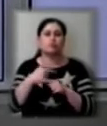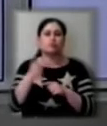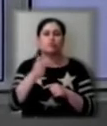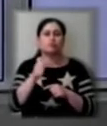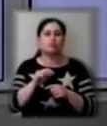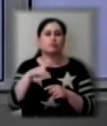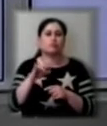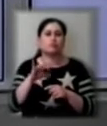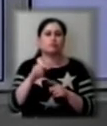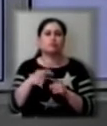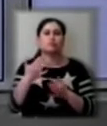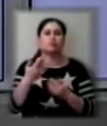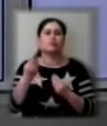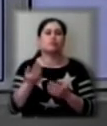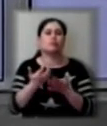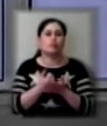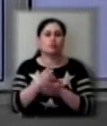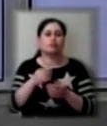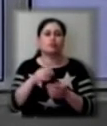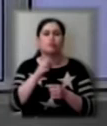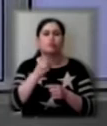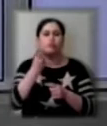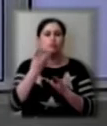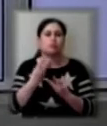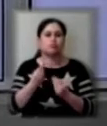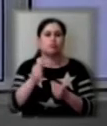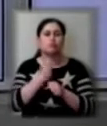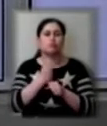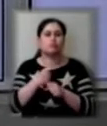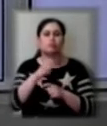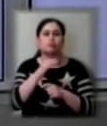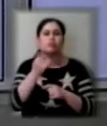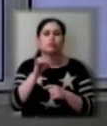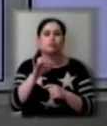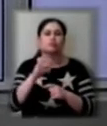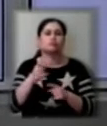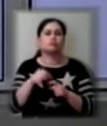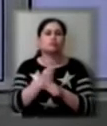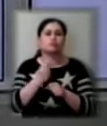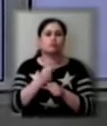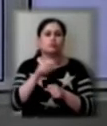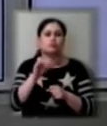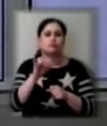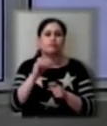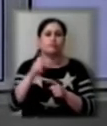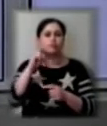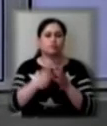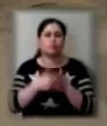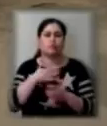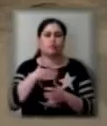Скільки їх дається обробити за один день та яким розчином здійснюється дезінфекція, сьогодні дізнавались кореспонденти Суспільного.